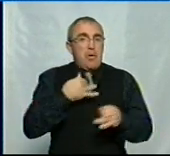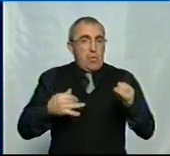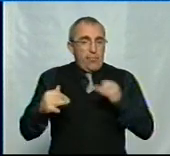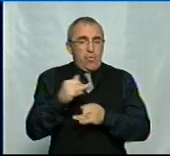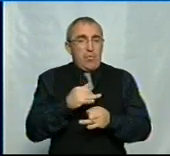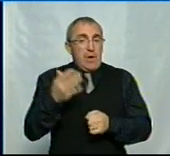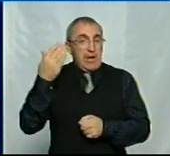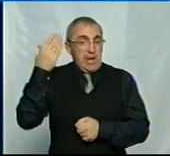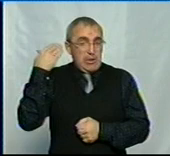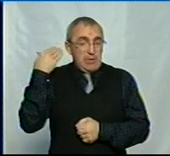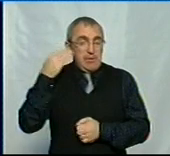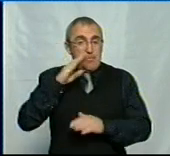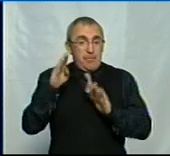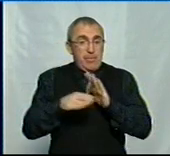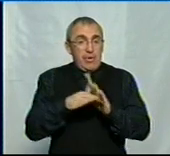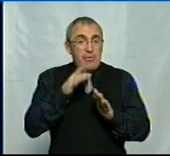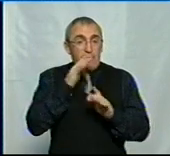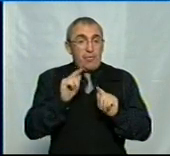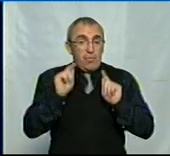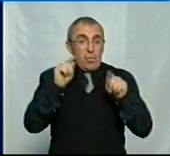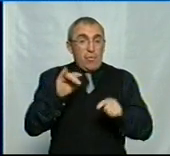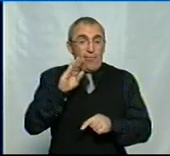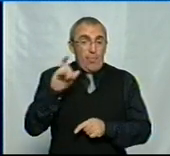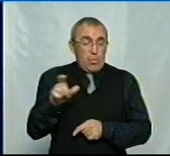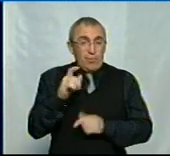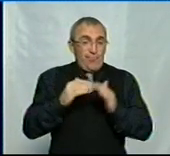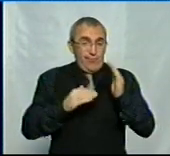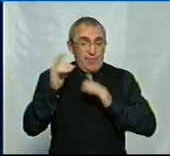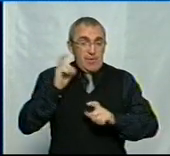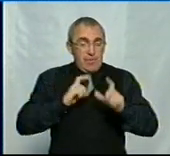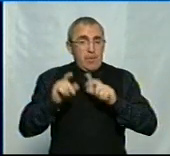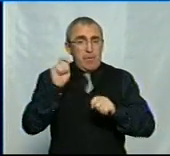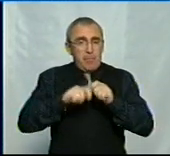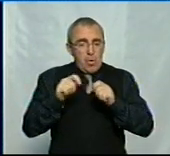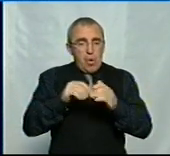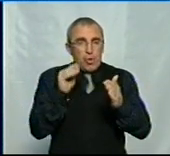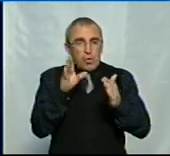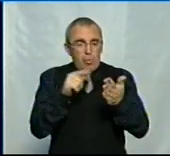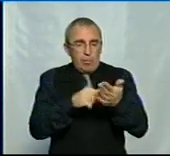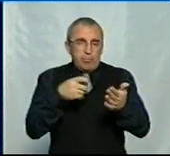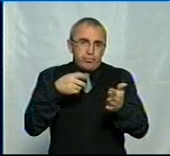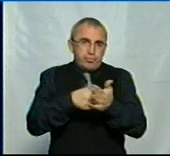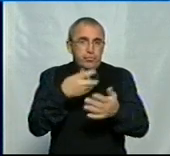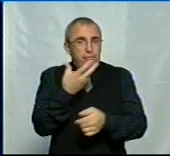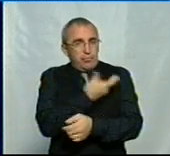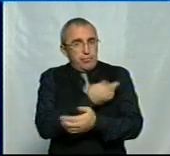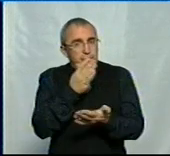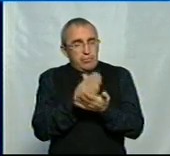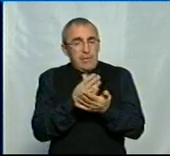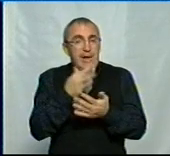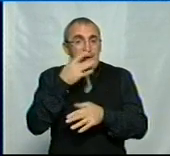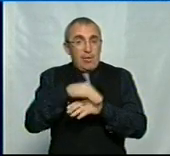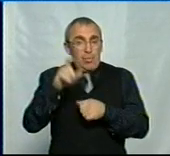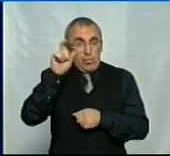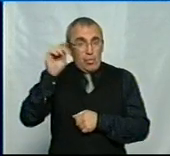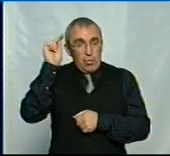раніше під час вступу до вузу, до вишу, перевіряли довідки на наявність щеплень. У нас іноземні студенти